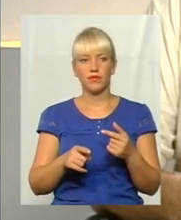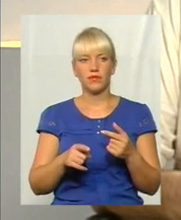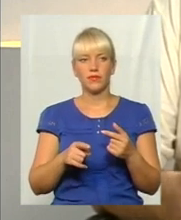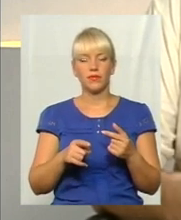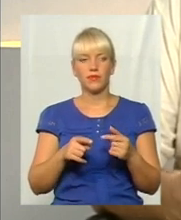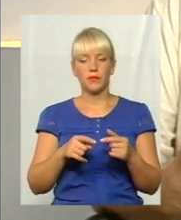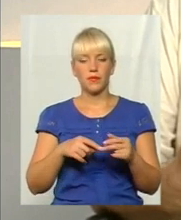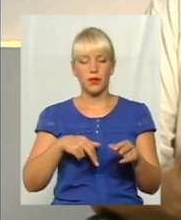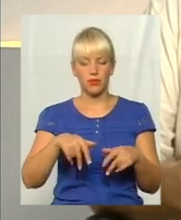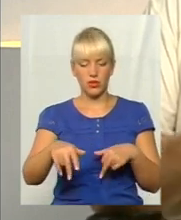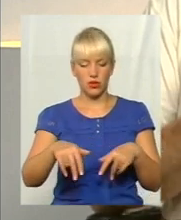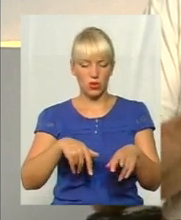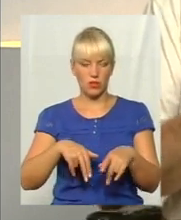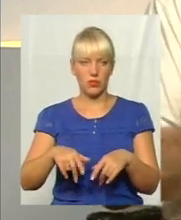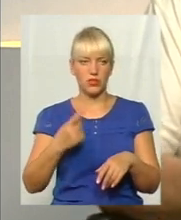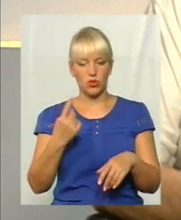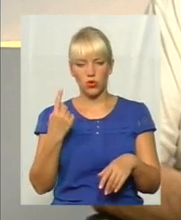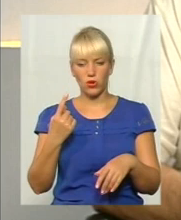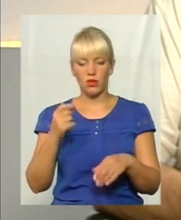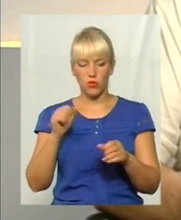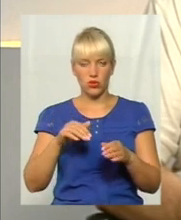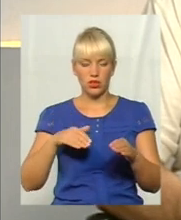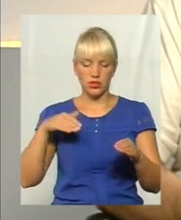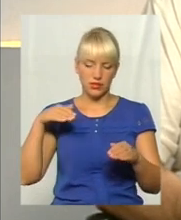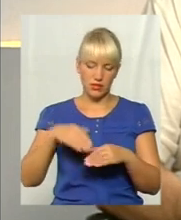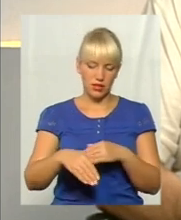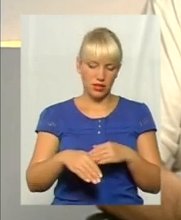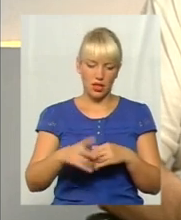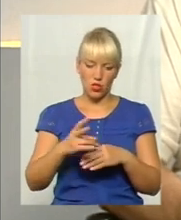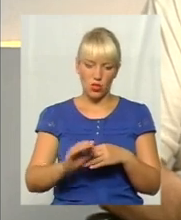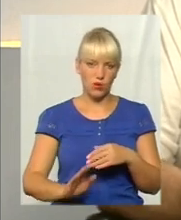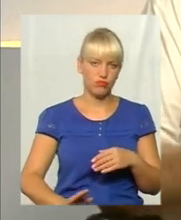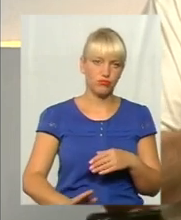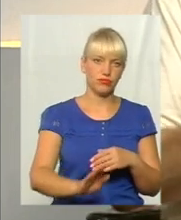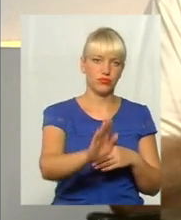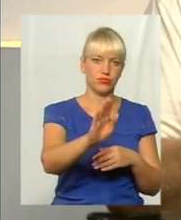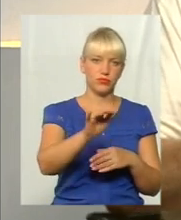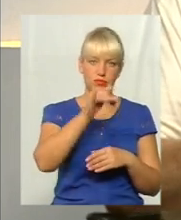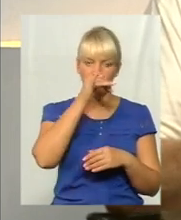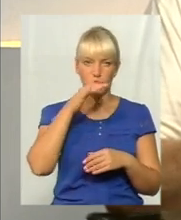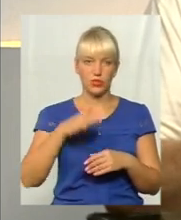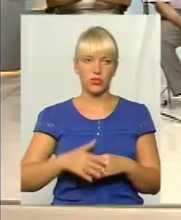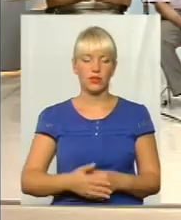такі пішохідні переходи, де з однієї сторони на нього зійти можна, але з іншої сторони здорові піднятися